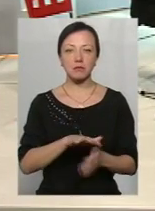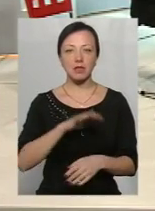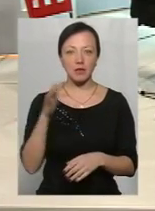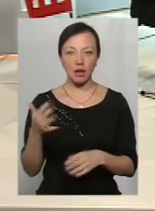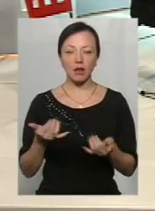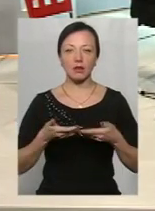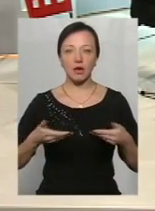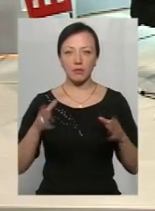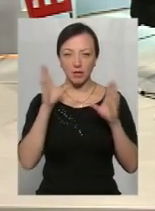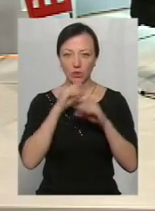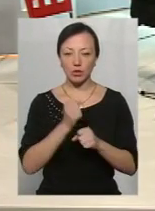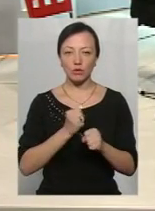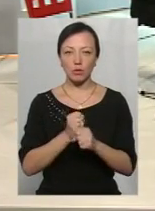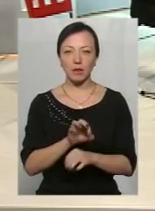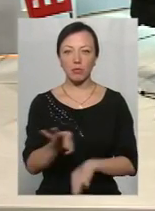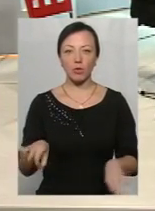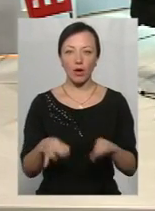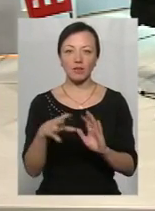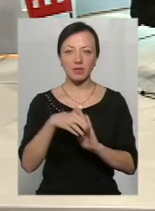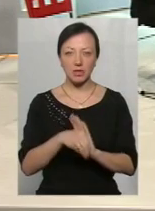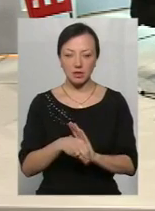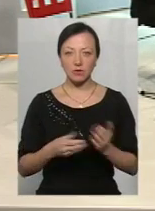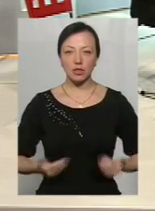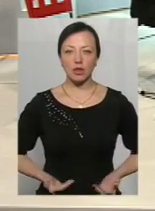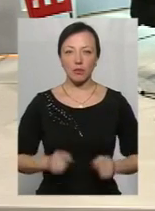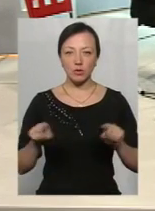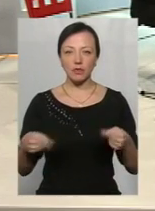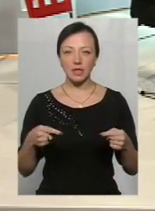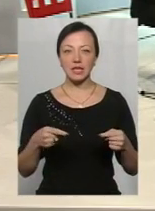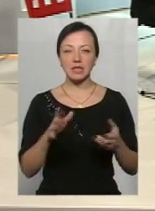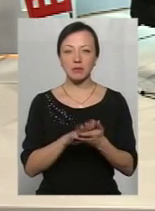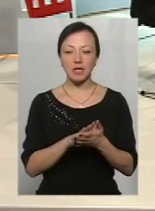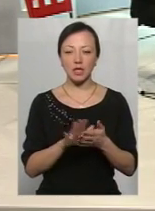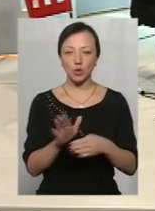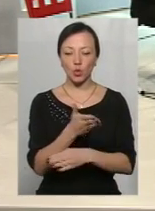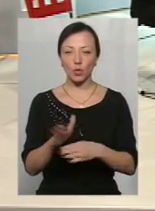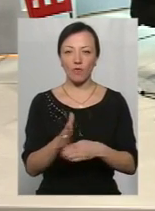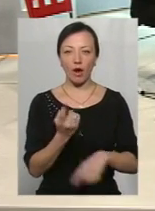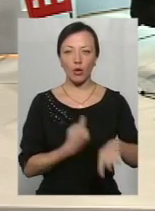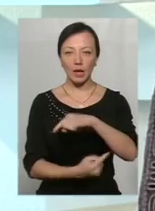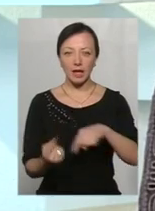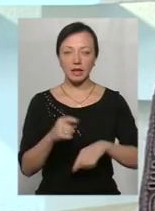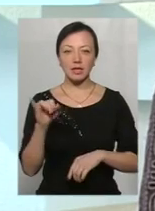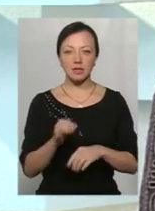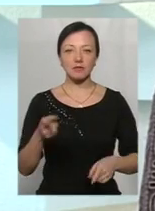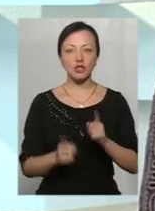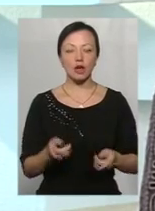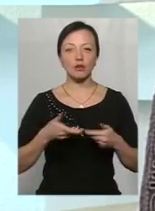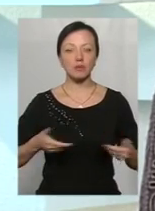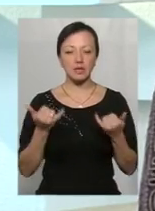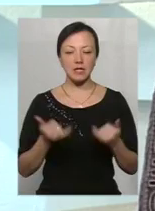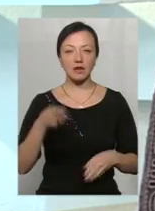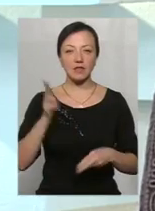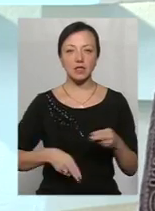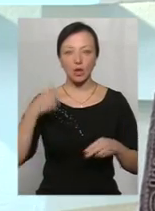нам вдалося розробити проєкт, втілити його в життя по створенню сміттєсортувальної лінії. І, звичайно, ми зараз в кінці